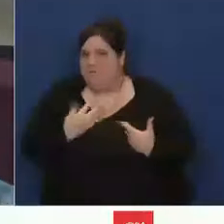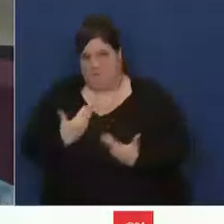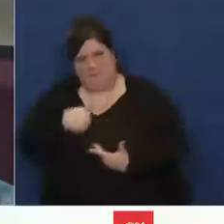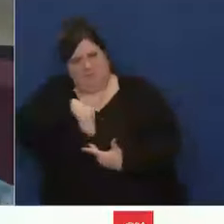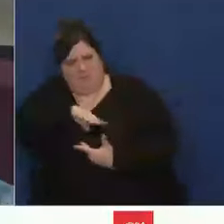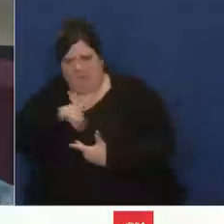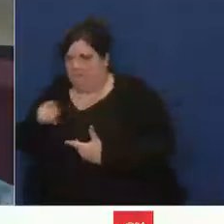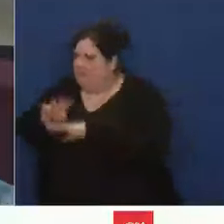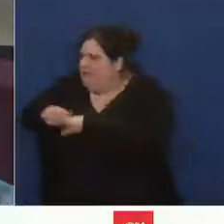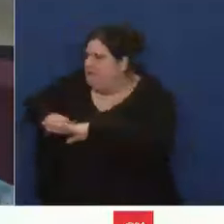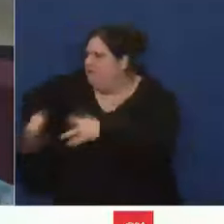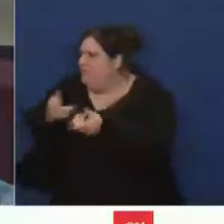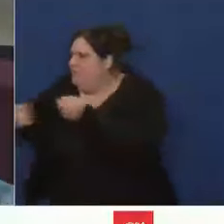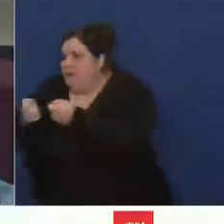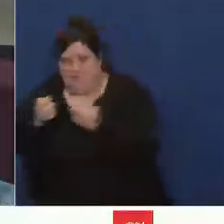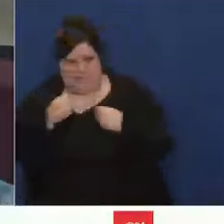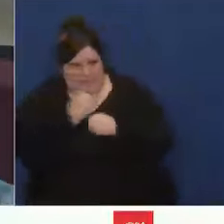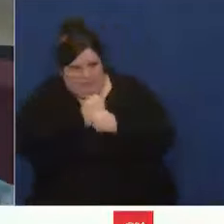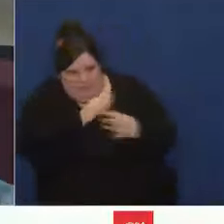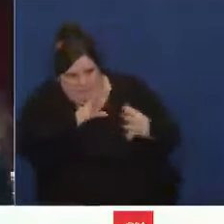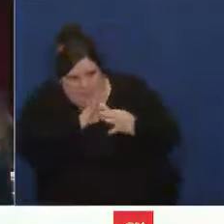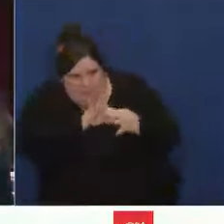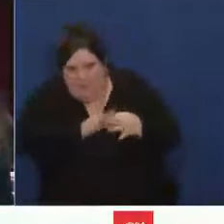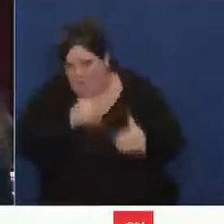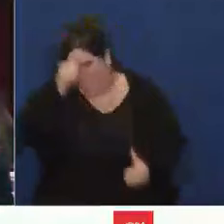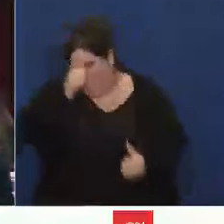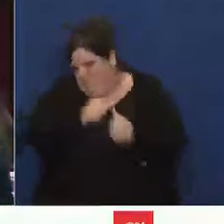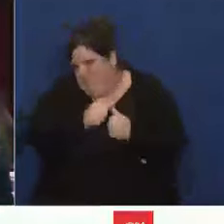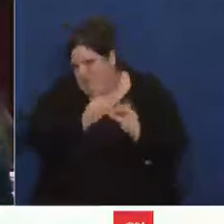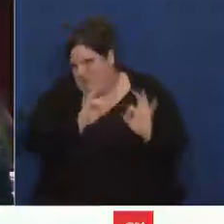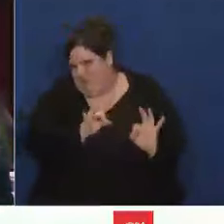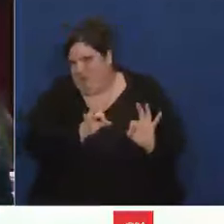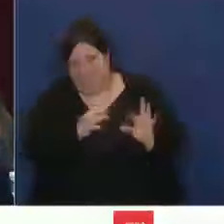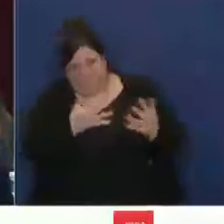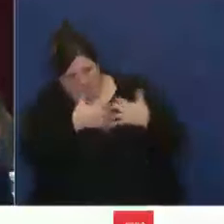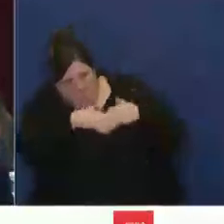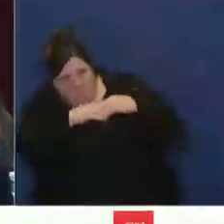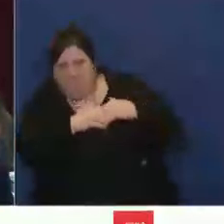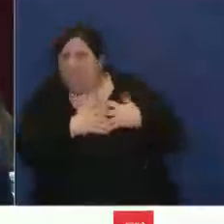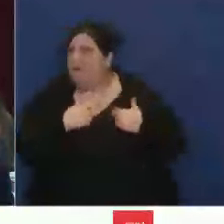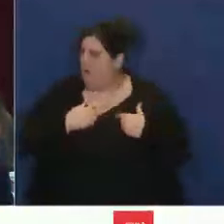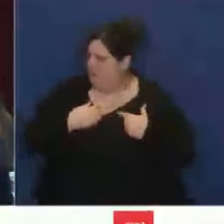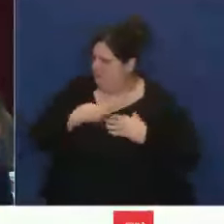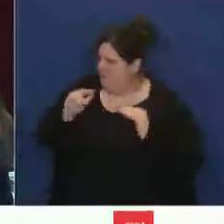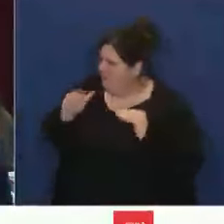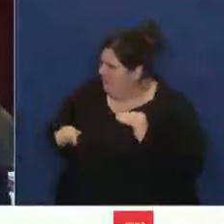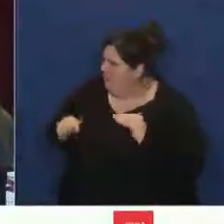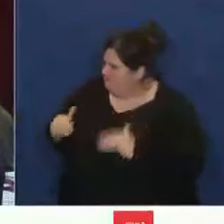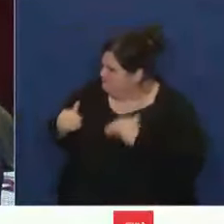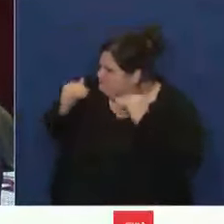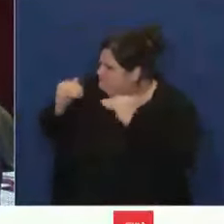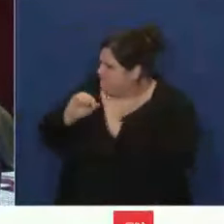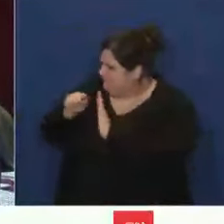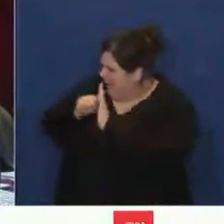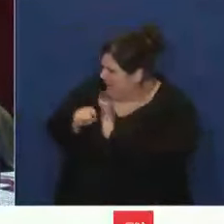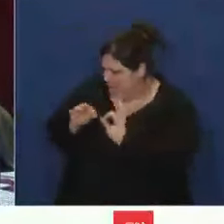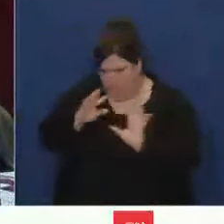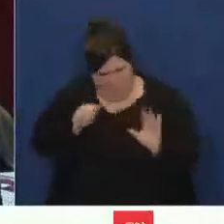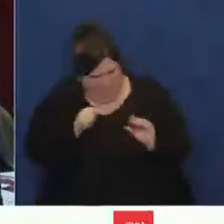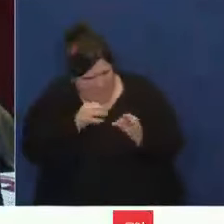dans un des quartiers lillois. Et je me souviens que cette collaboration était toujours à la fois exigeante et fructueuse. Je veux donc